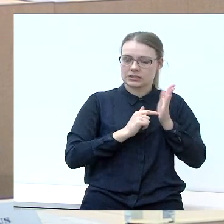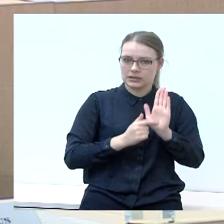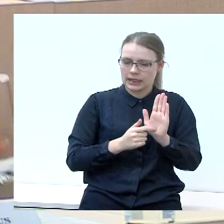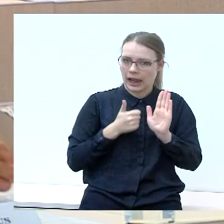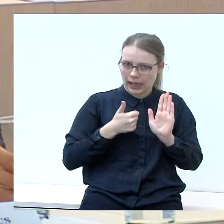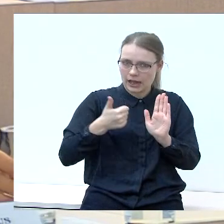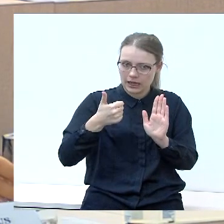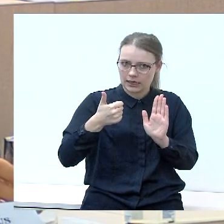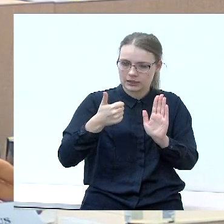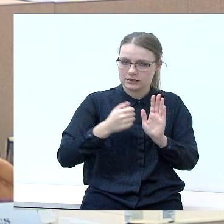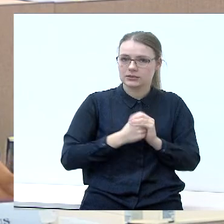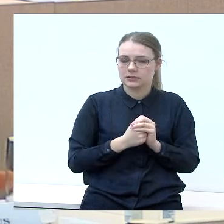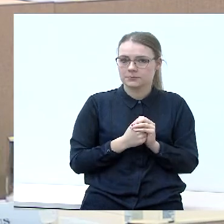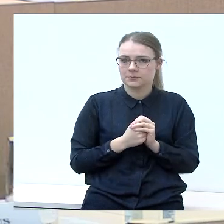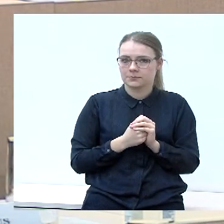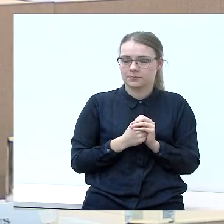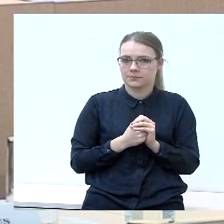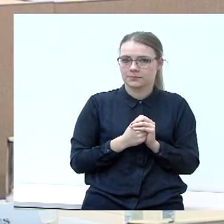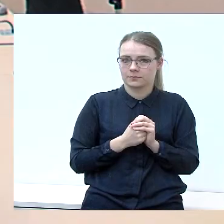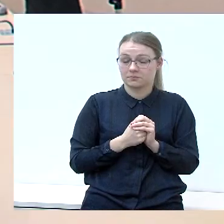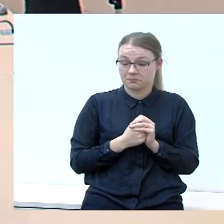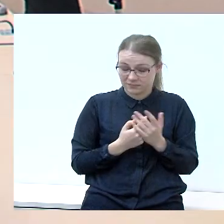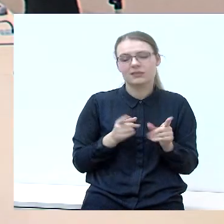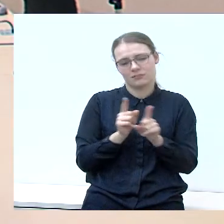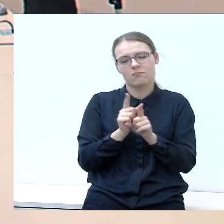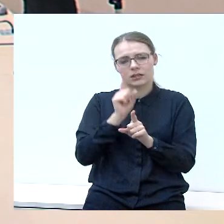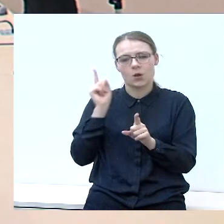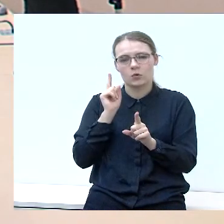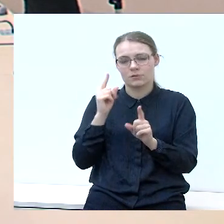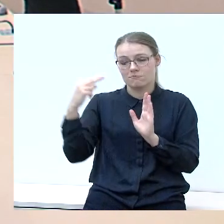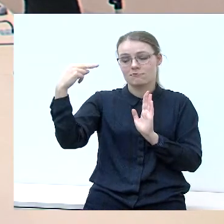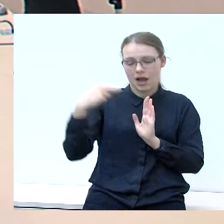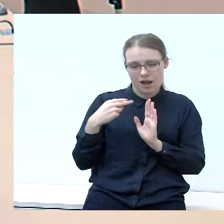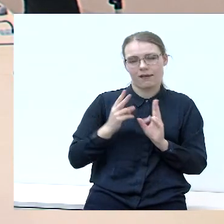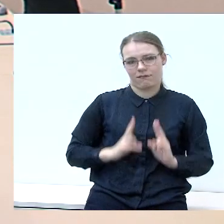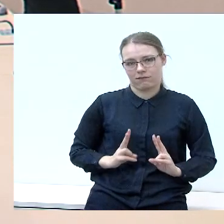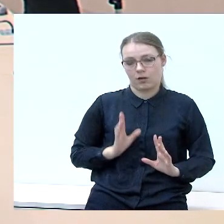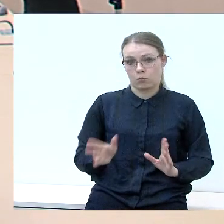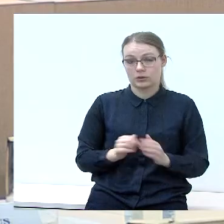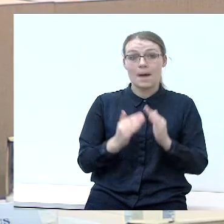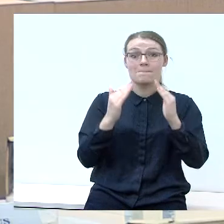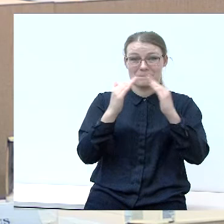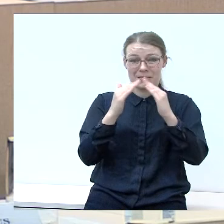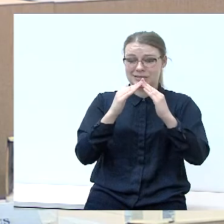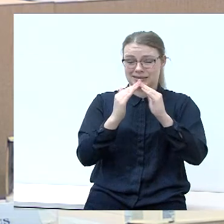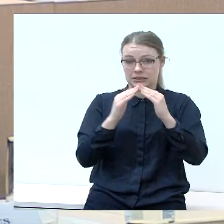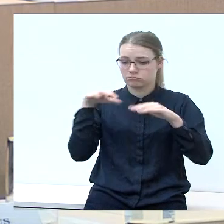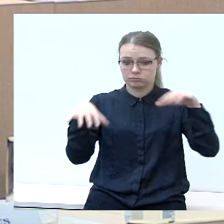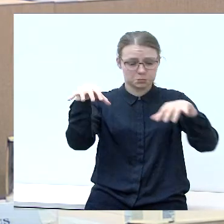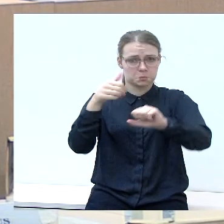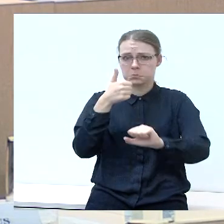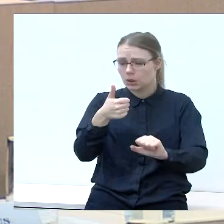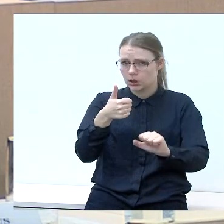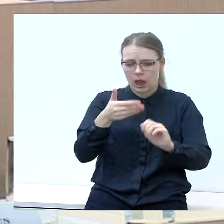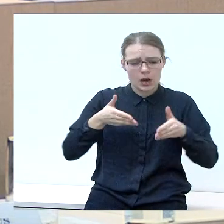pavyzdžių, aš turiu meni. Tai tada ir jaunimas liks. Šiaip infrastruktūra yra gera, keliais susisiekimo